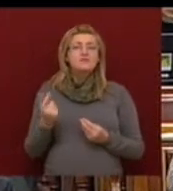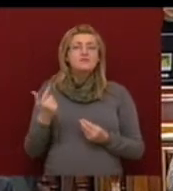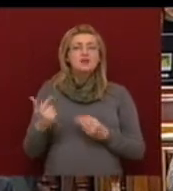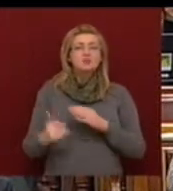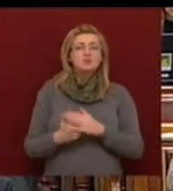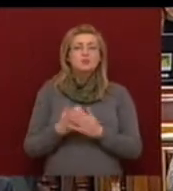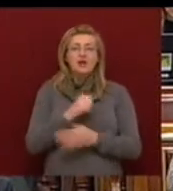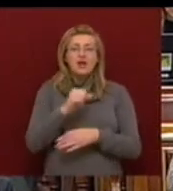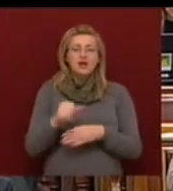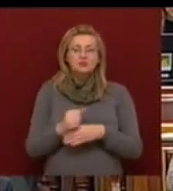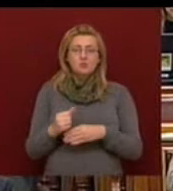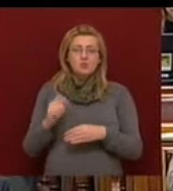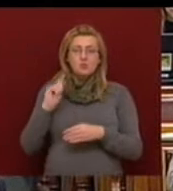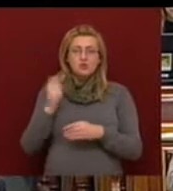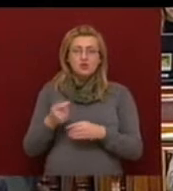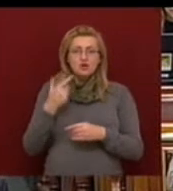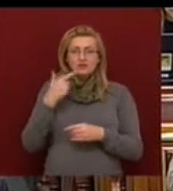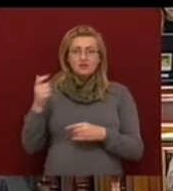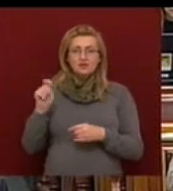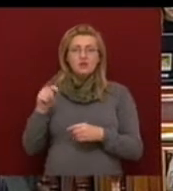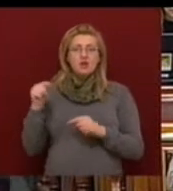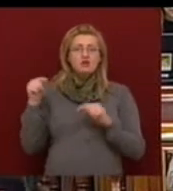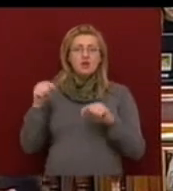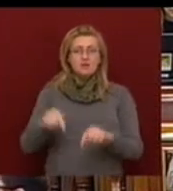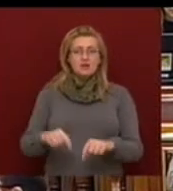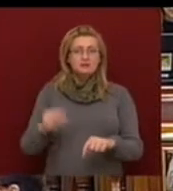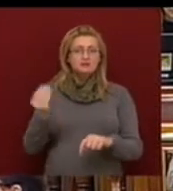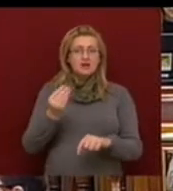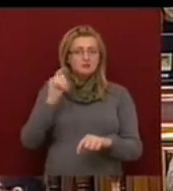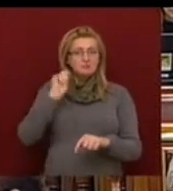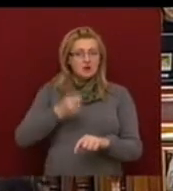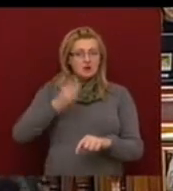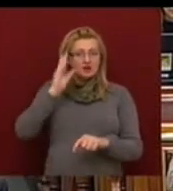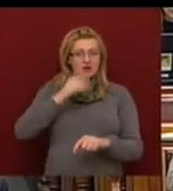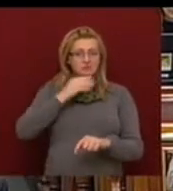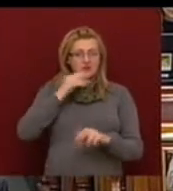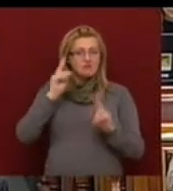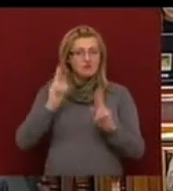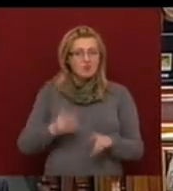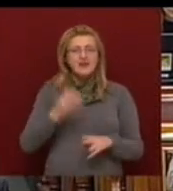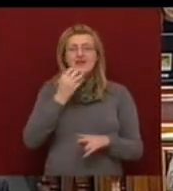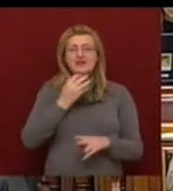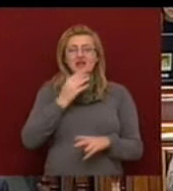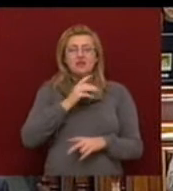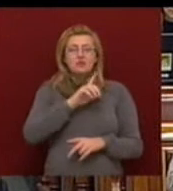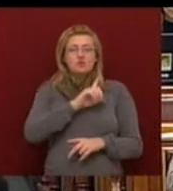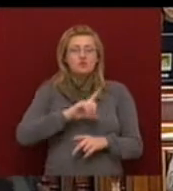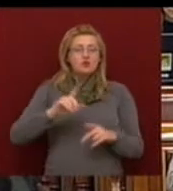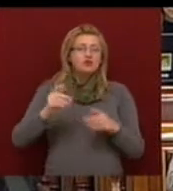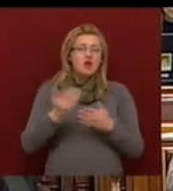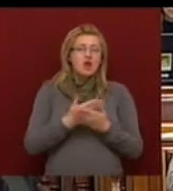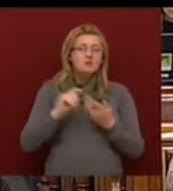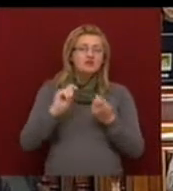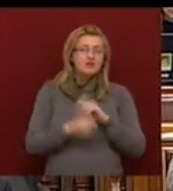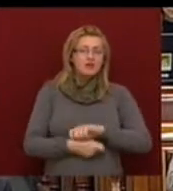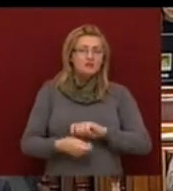erőt a magyar nép a parlamentbe, mert a magyar embereknek valóban volt igényük egy alapvető változásra,